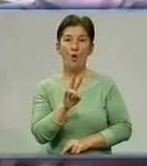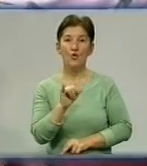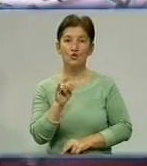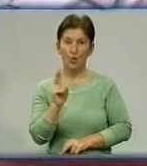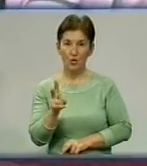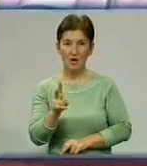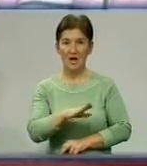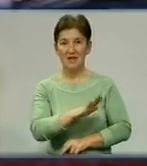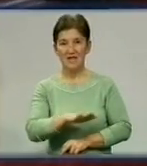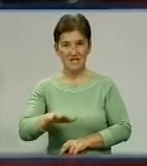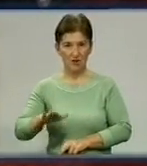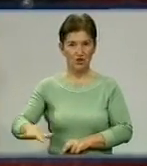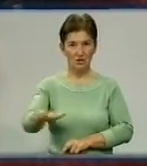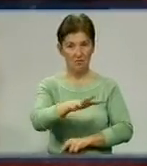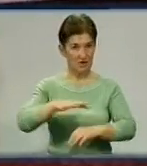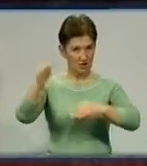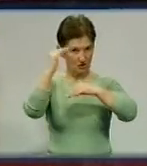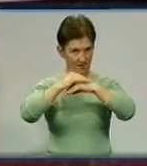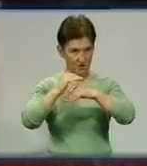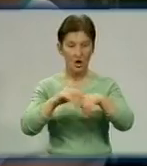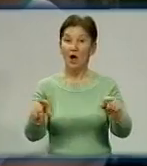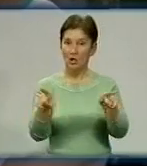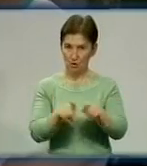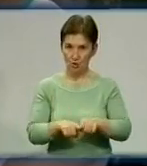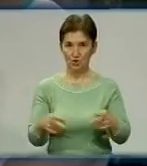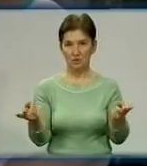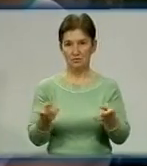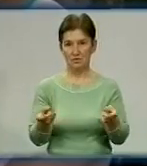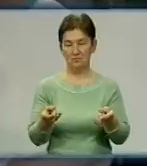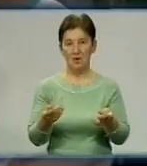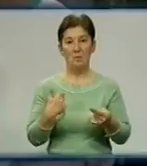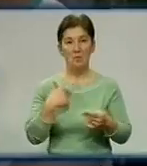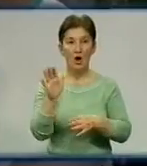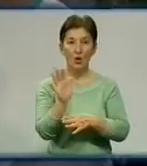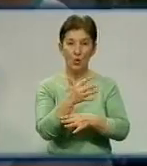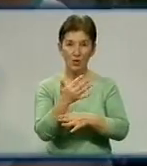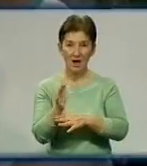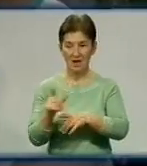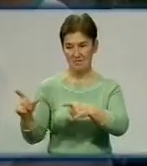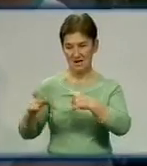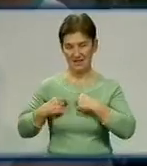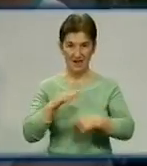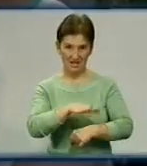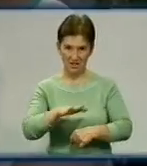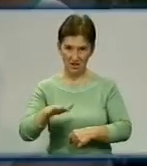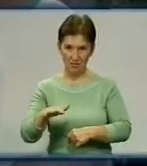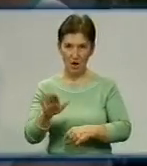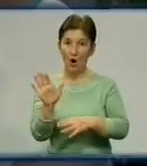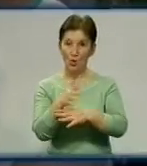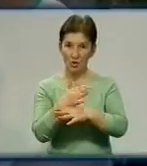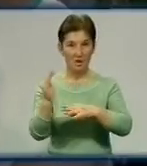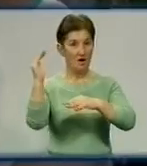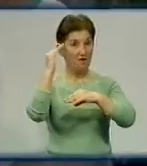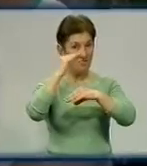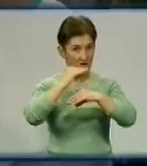прогулянки на дитячому майданчику ввечері теж необхідні. Гуляємо з дітками, на вулиці гуляємо, приходить